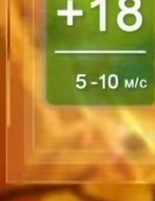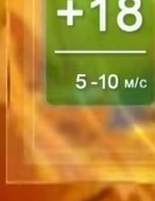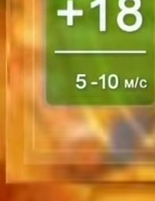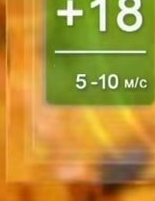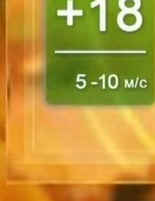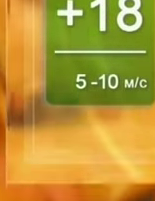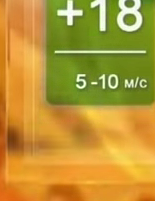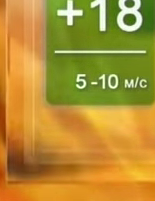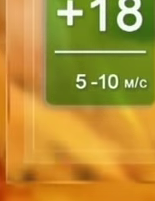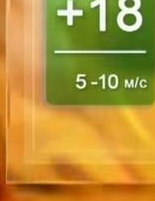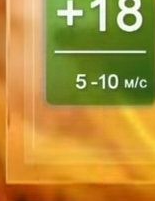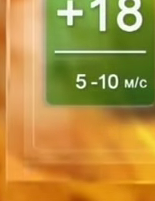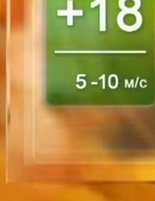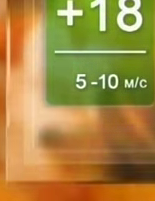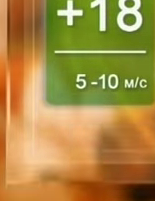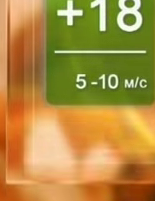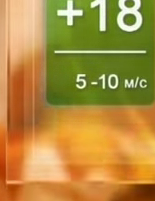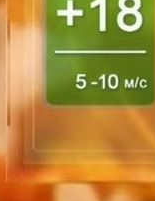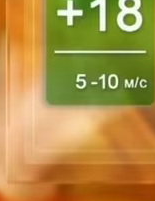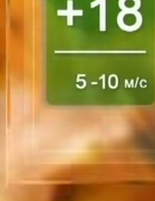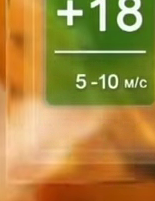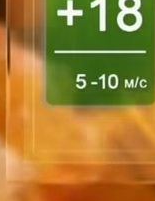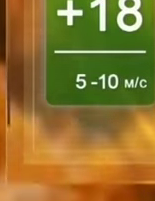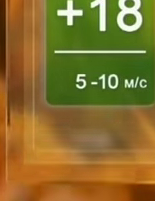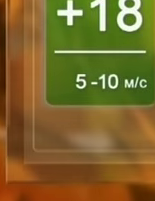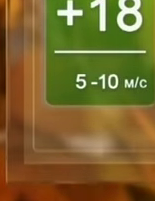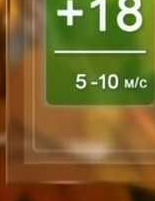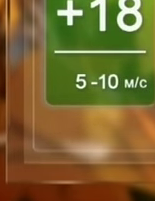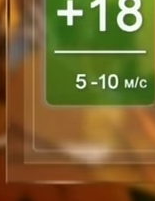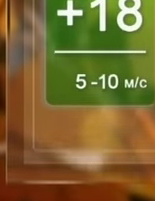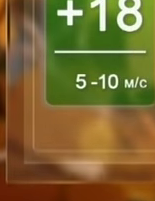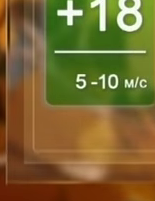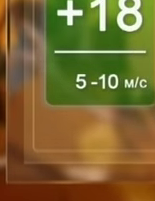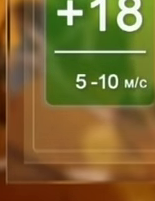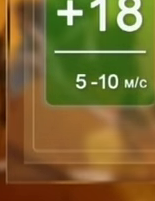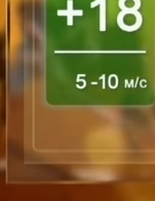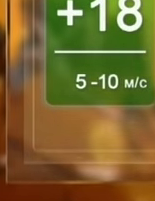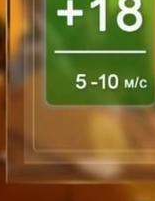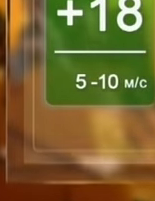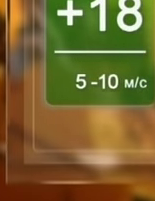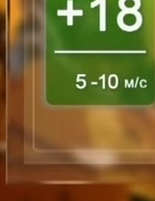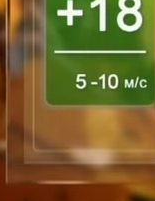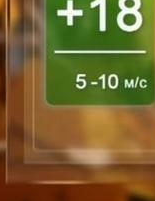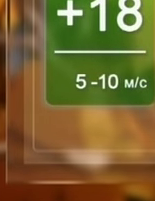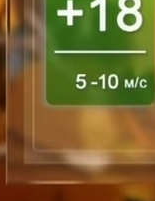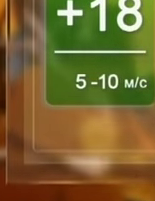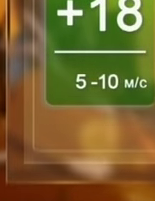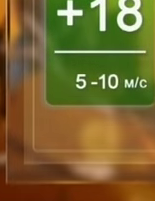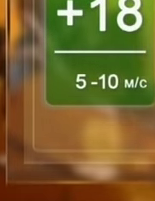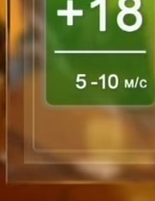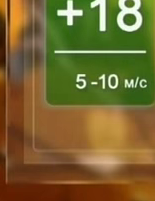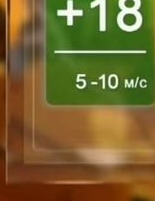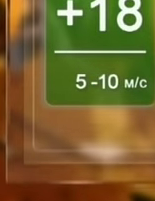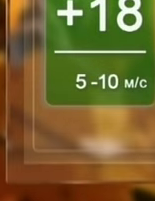5 вересня на Хмельниччині, за прогнозами синоптиків, буде хмарно, вночі пройде невеликий дощ, в день місцями гроза. Вітер